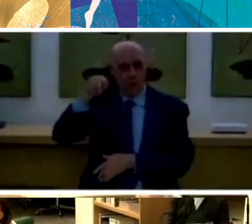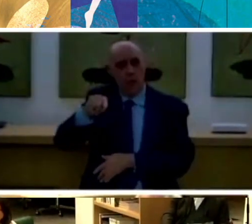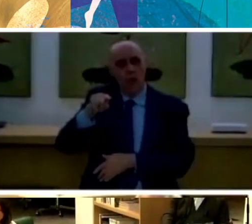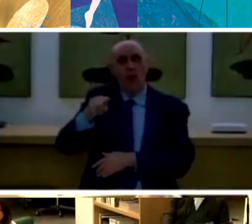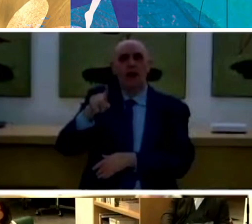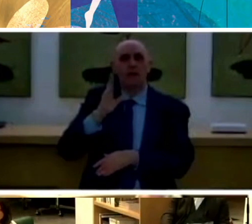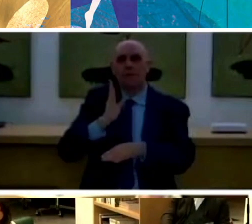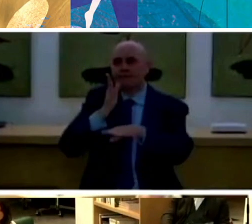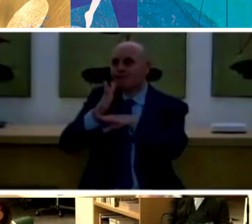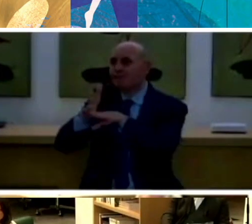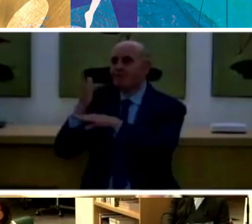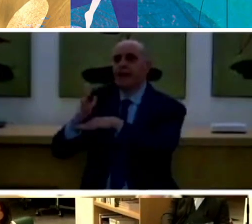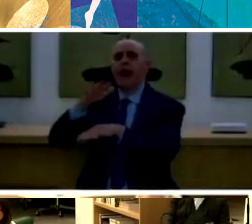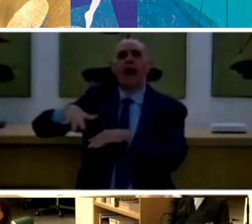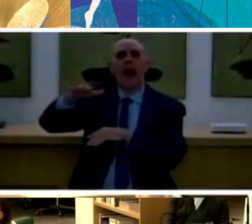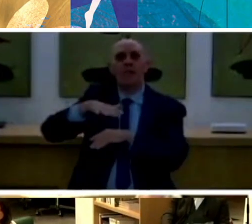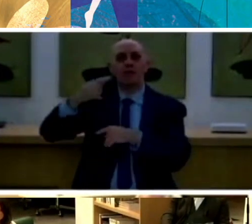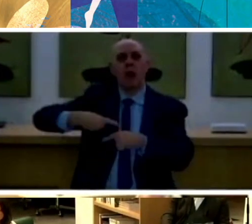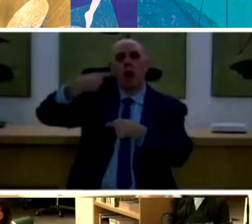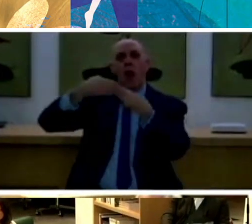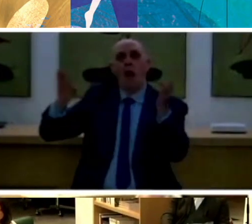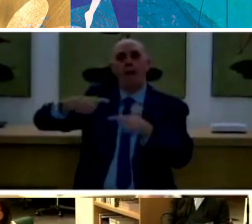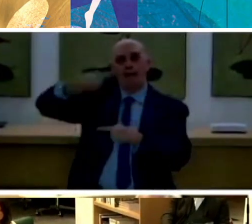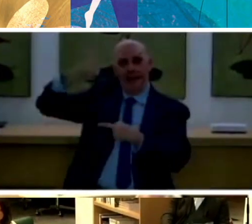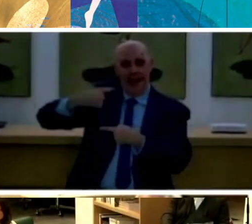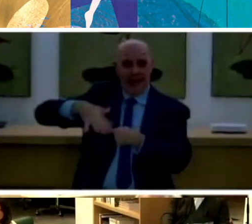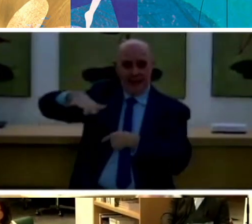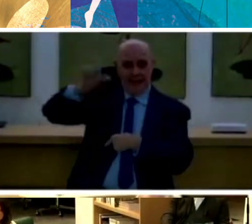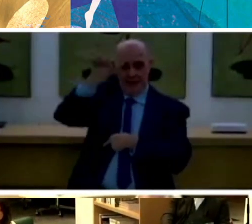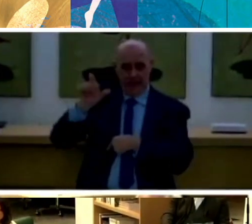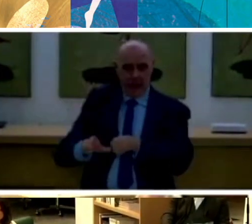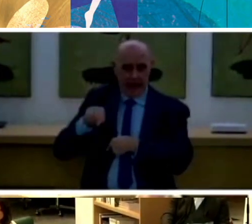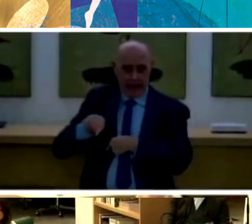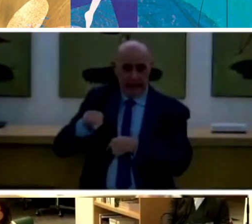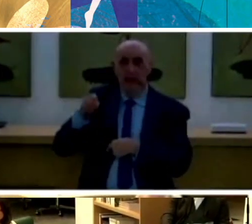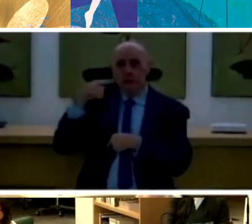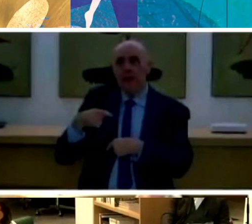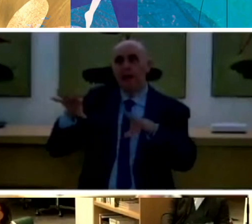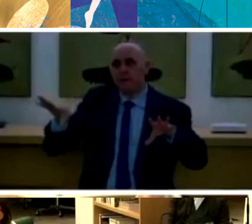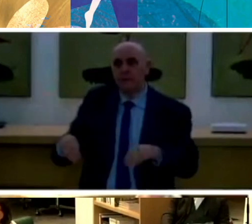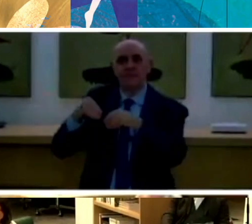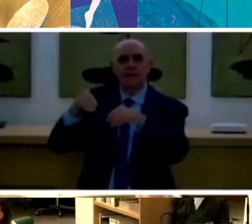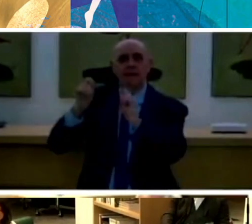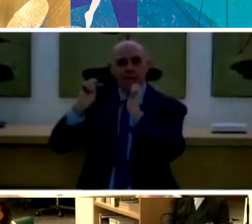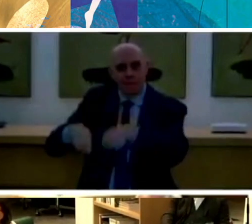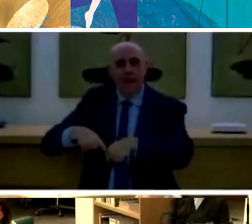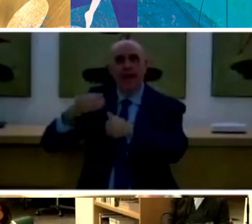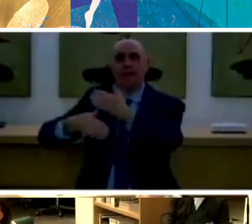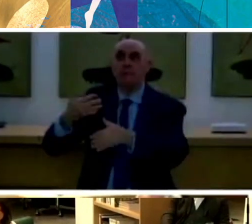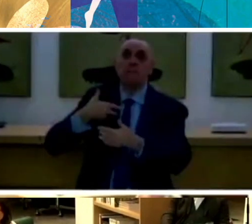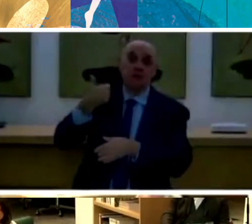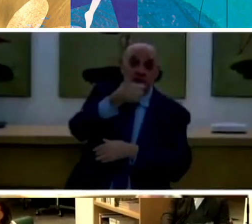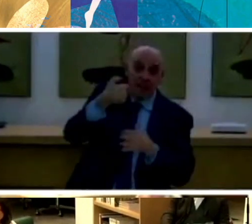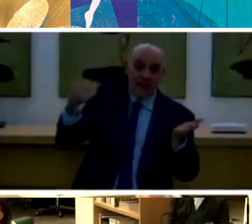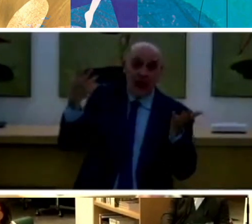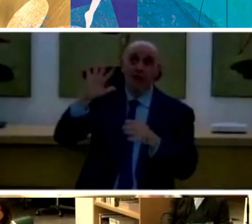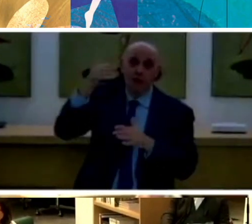su campus Open Day sparsi per il territorio italiano che ci permetteranno di avviare centinaia se non addirittura migliaia di